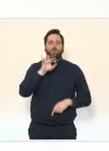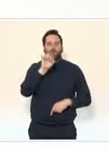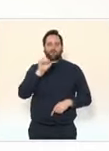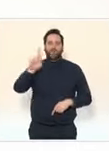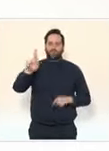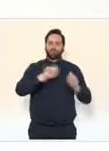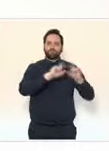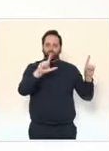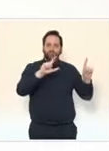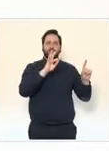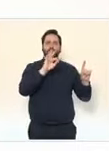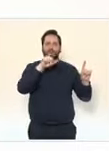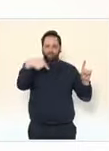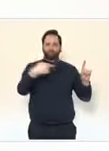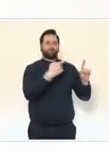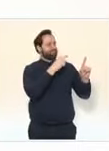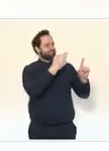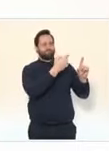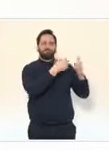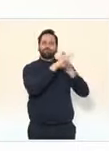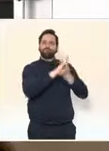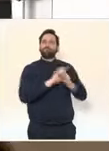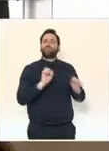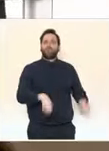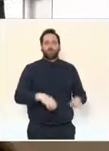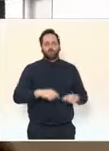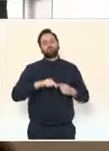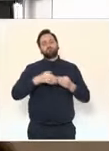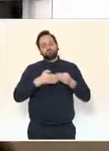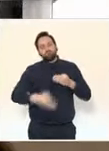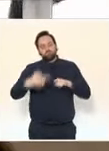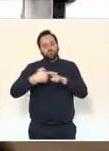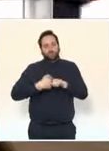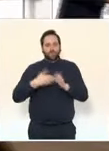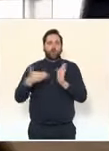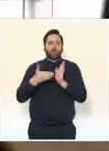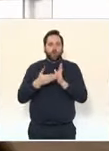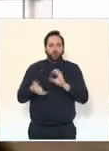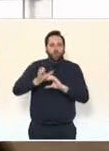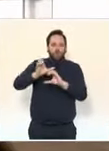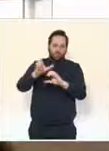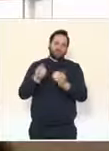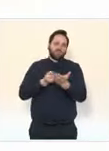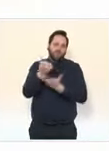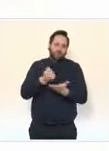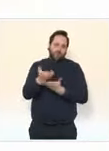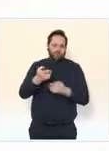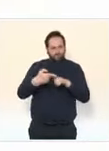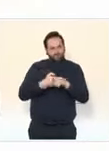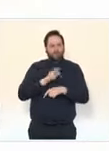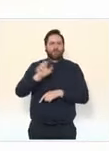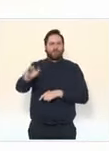à préciser le déroulement de chacun de ces éléments. Je vous remercie. Merci beaucoup, monsieur le ministre de l'Éducation nationale. J'invite